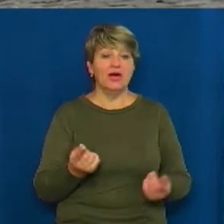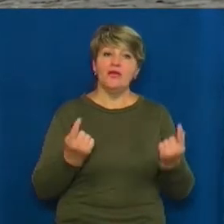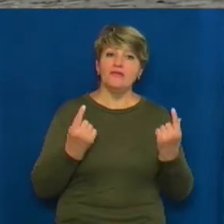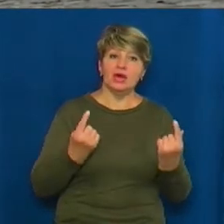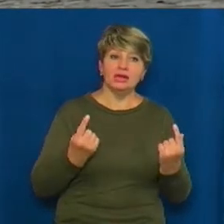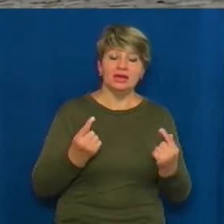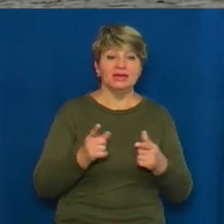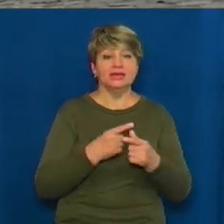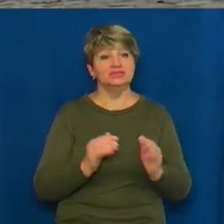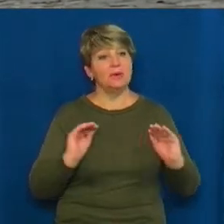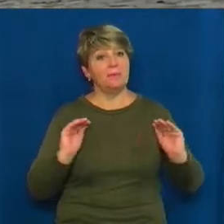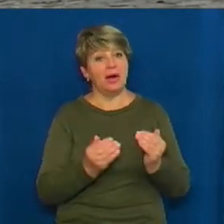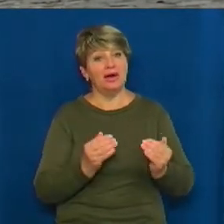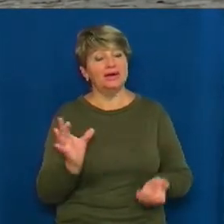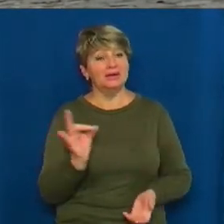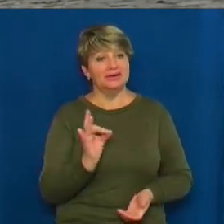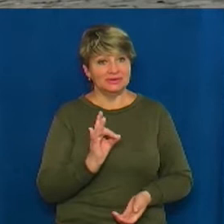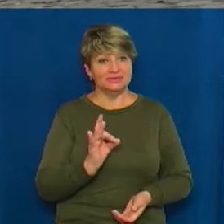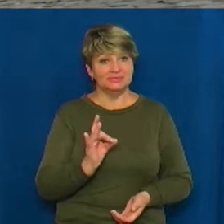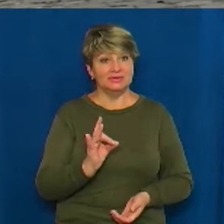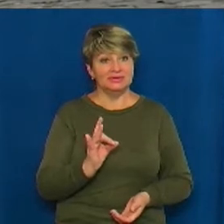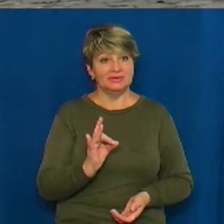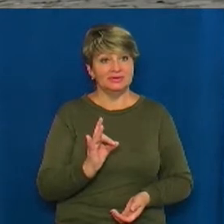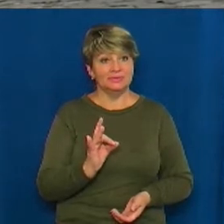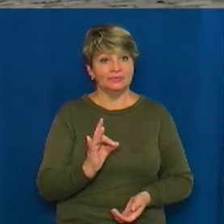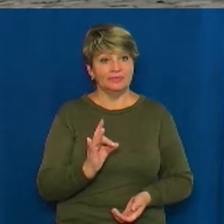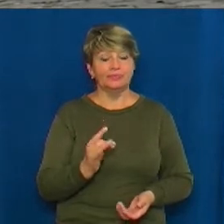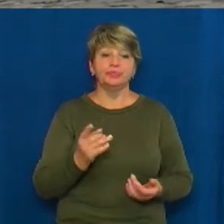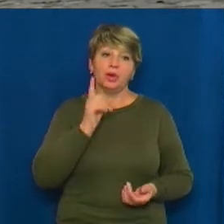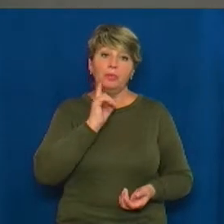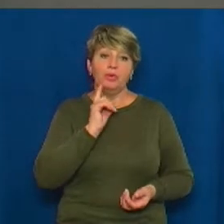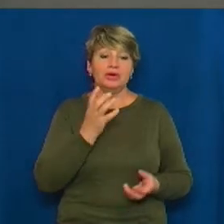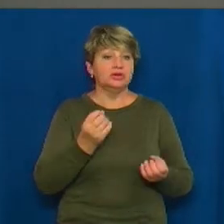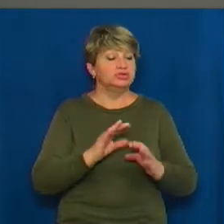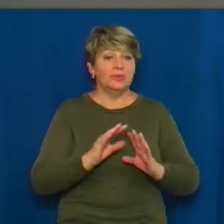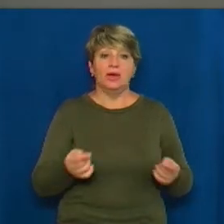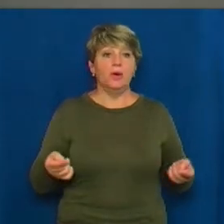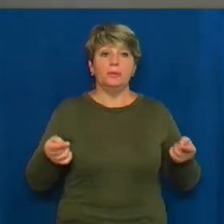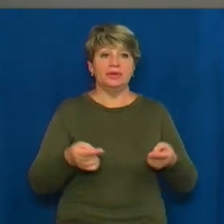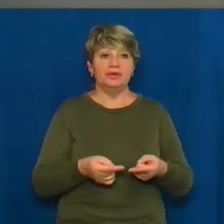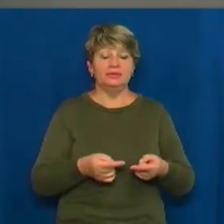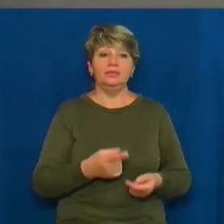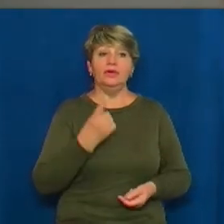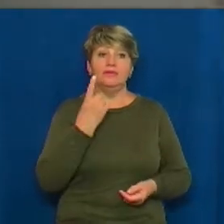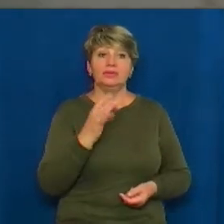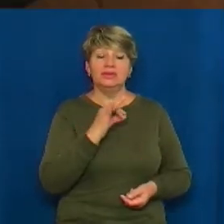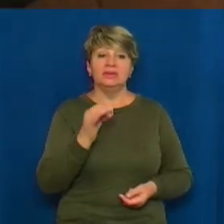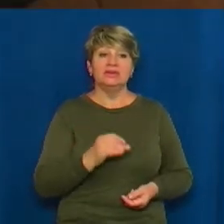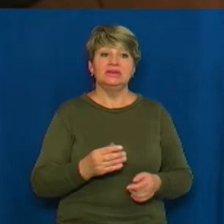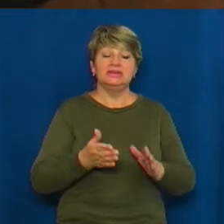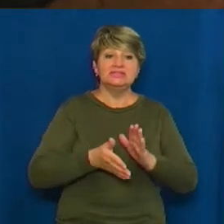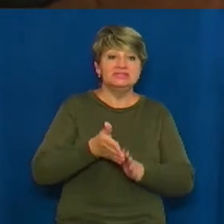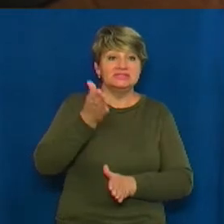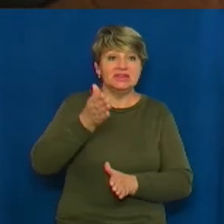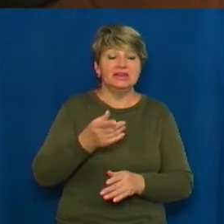маленькі розміри мали, ми поки що не оприділили. В одній зі стін церкви і нині є